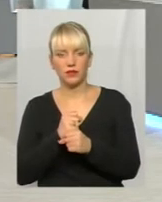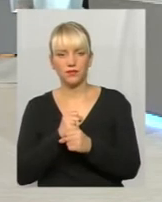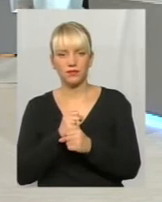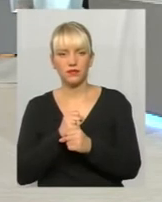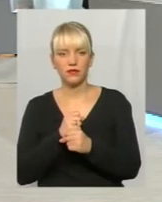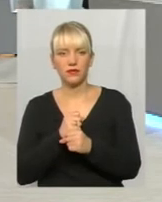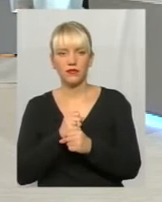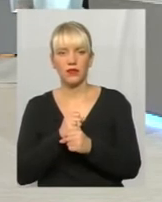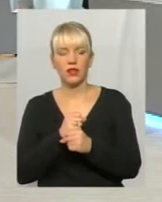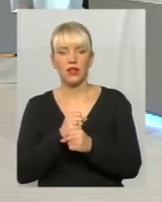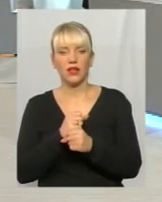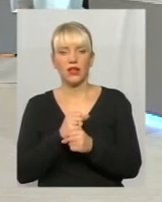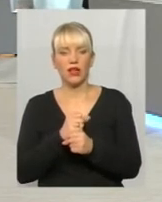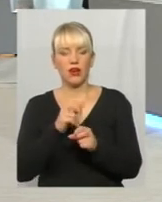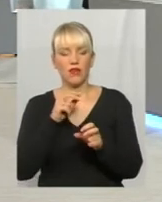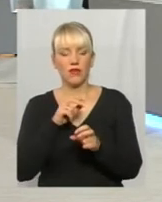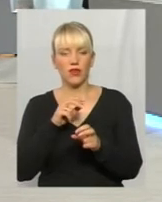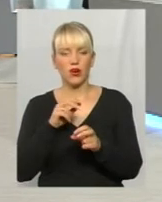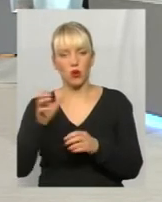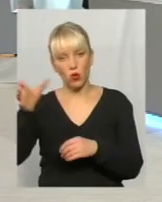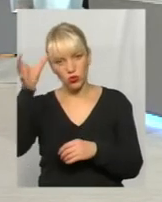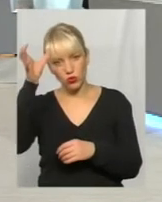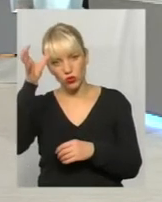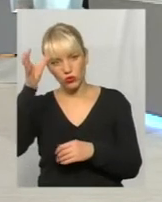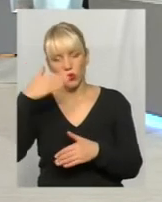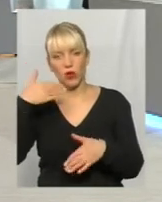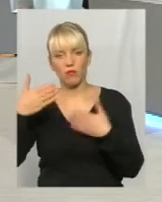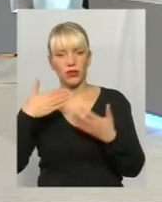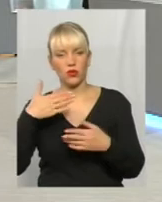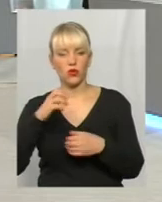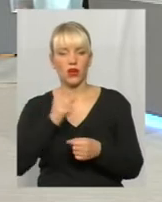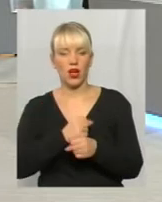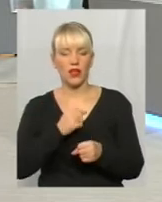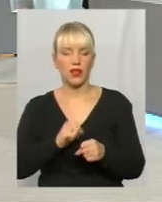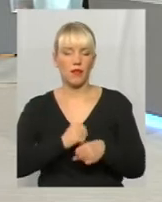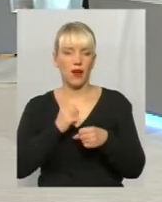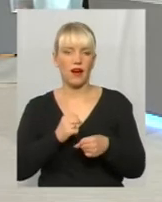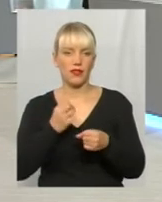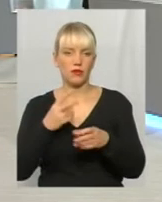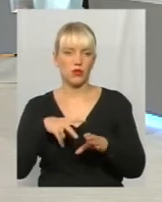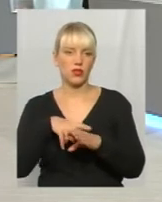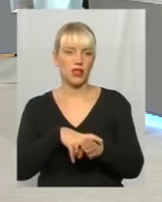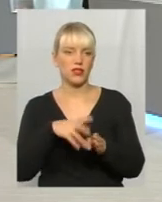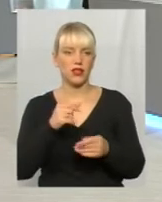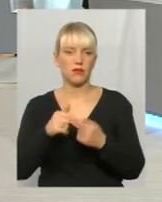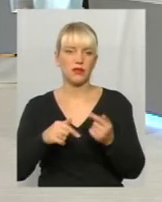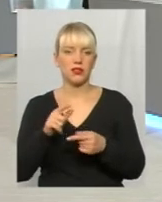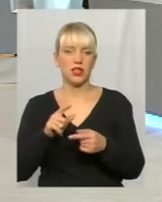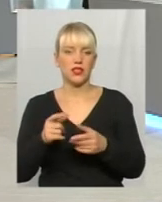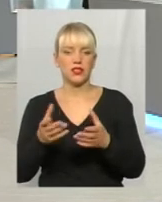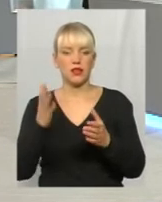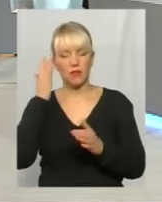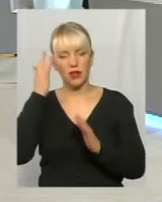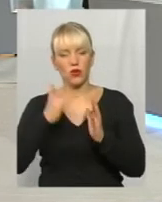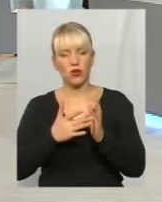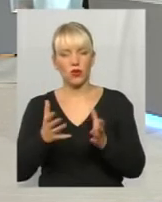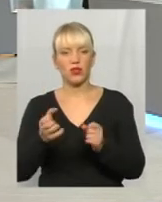ході нагляду контролю розумного підходу, а намагатися просто тиснути на бізнес з метою отримання хабаря,